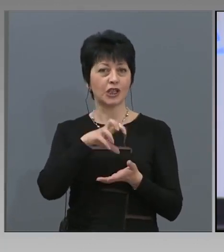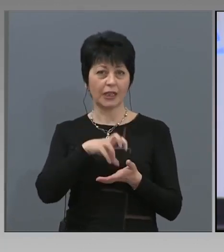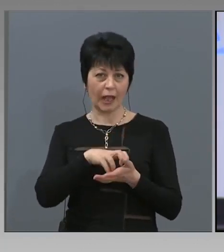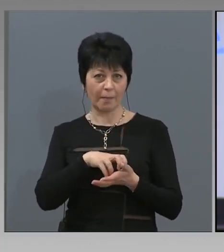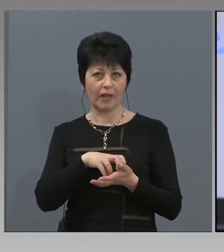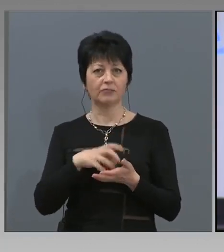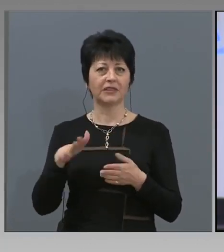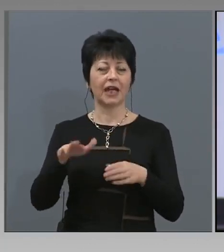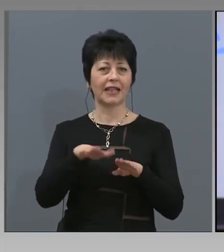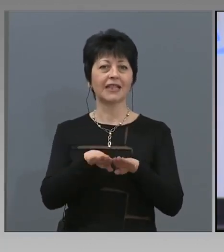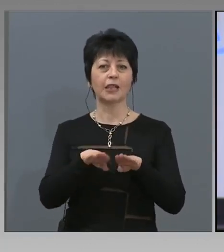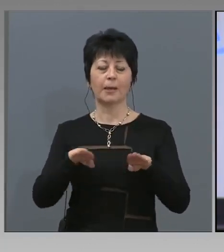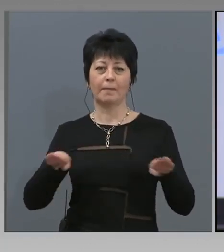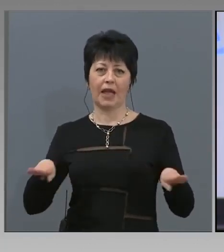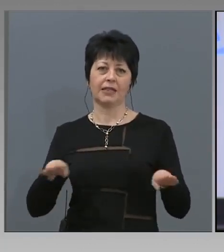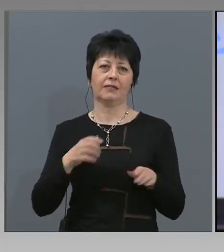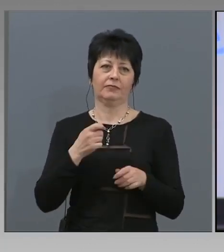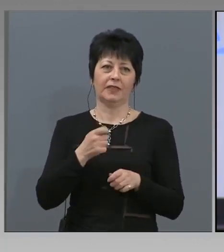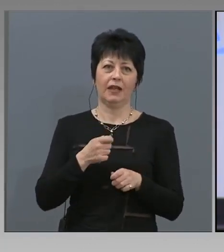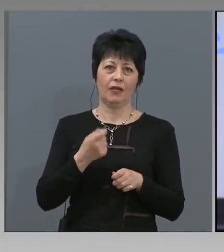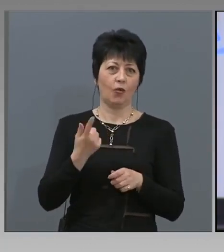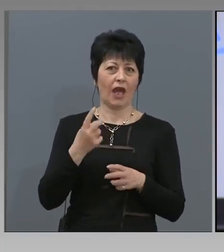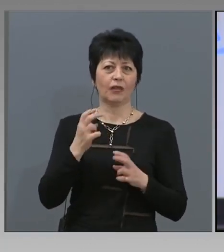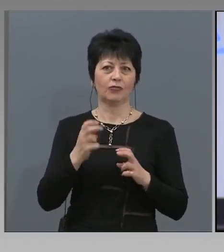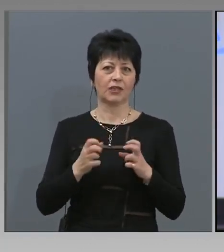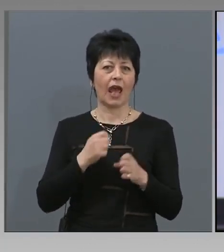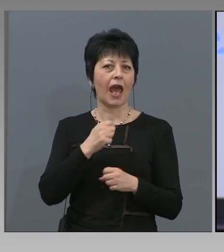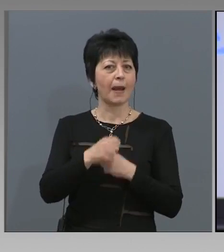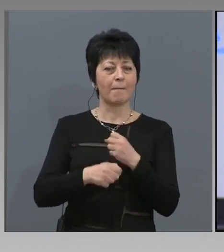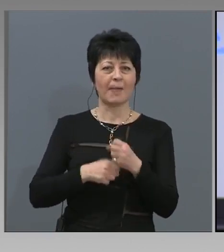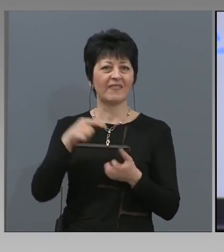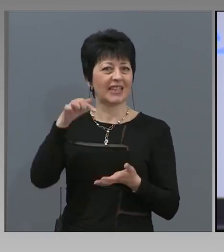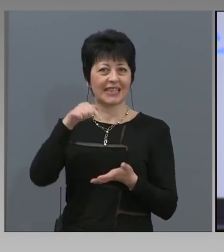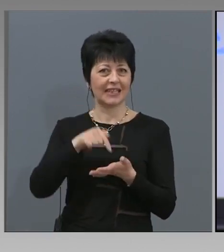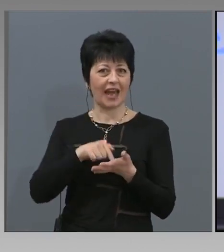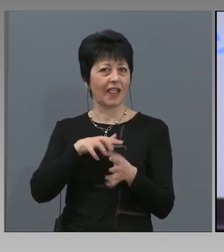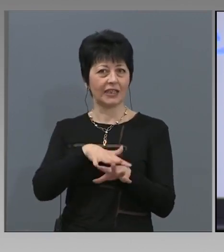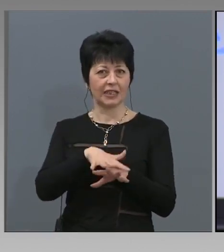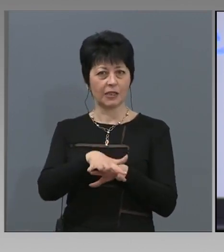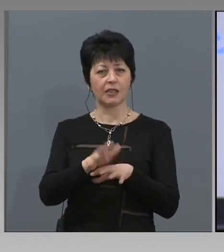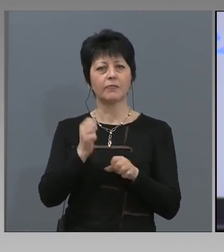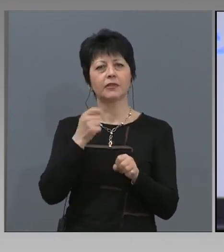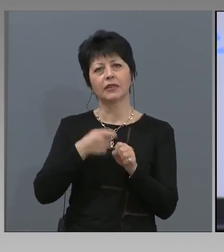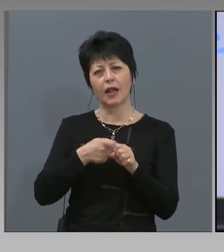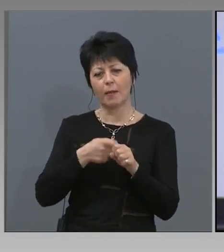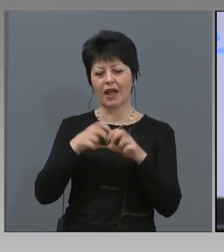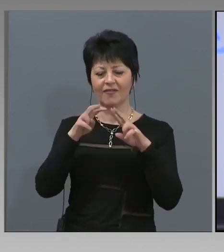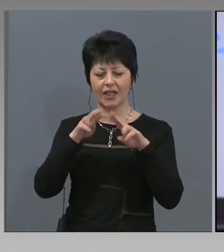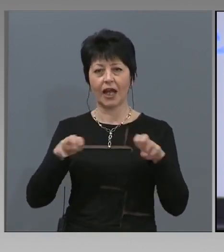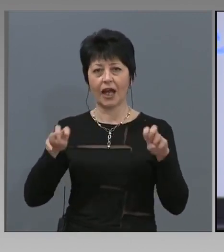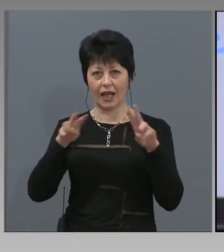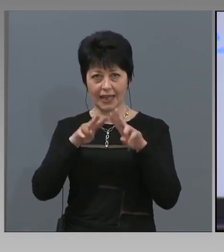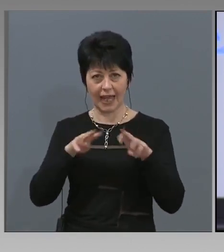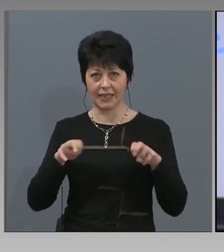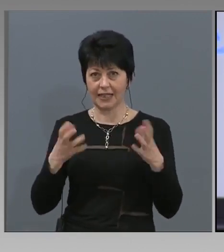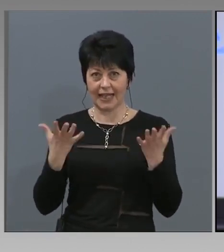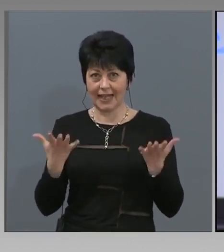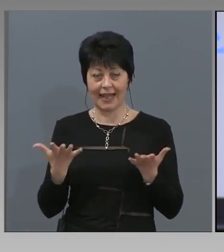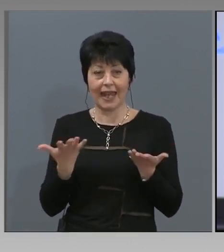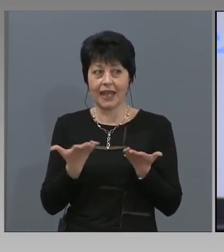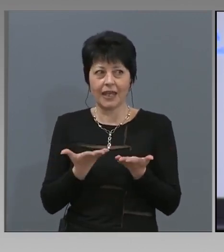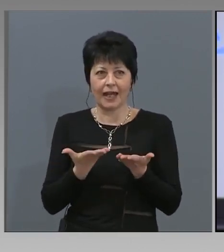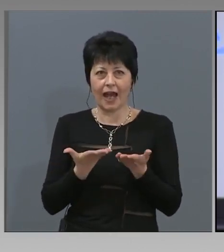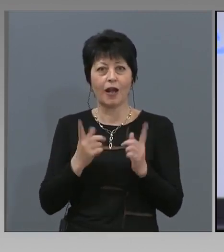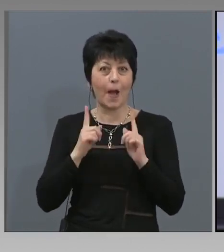също и на разработвената централна система да прави анализи, къде, как могат да